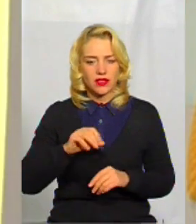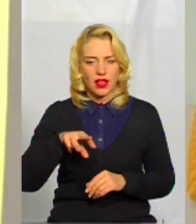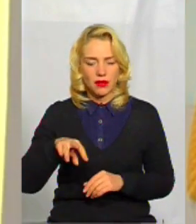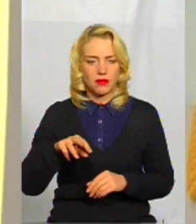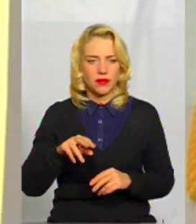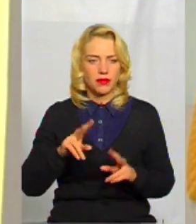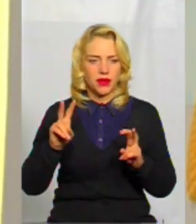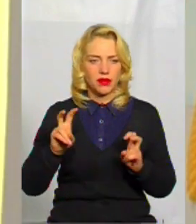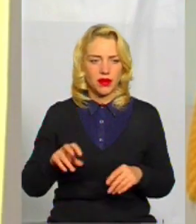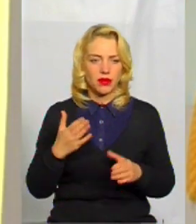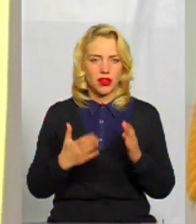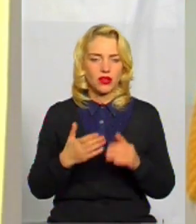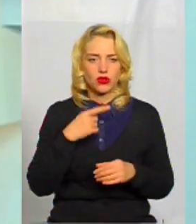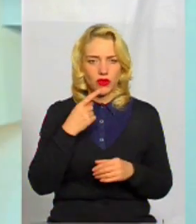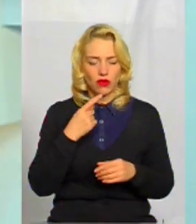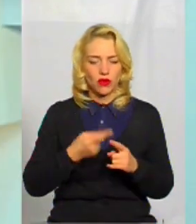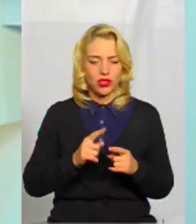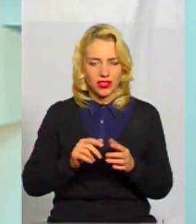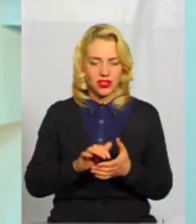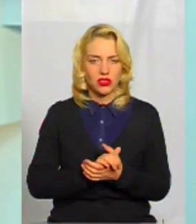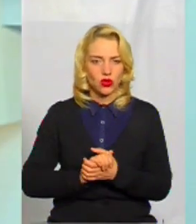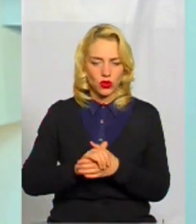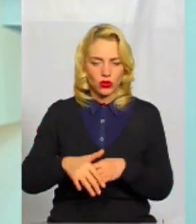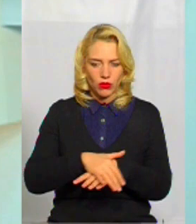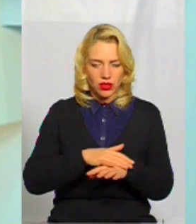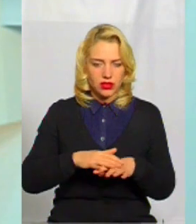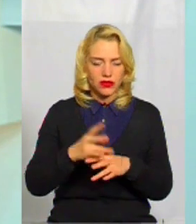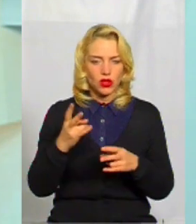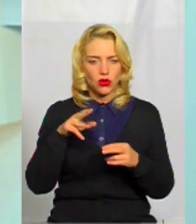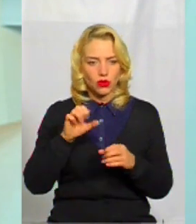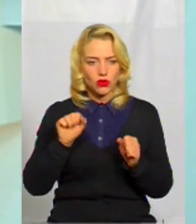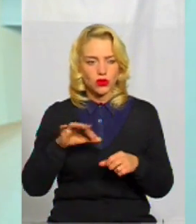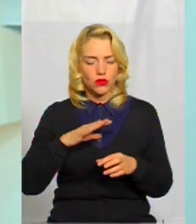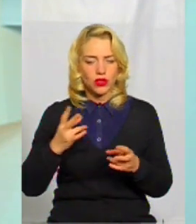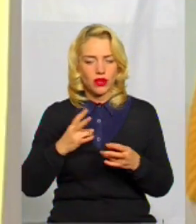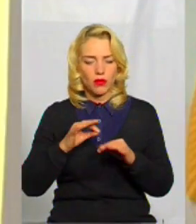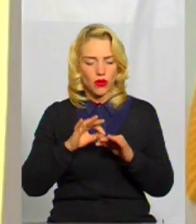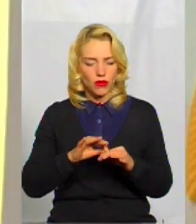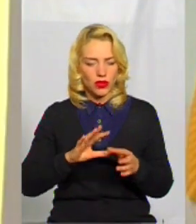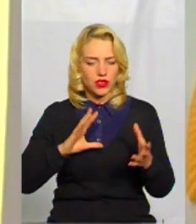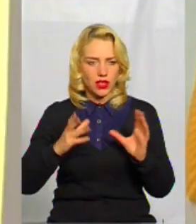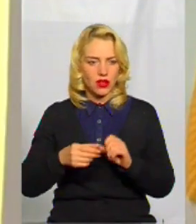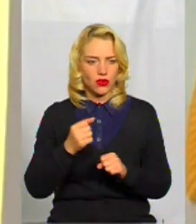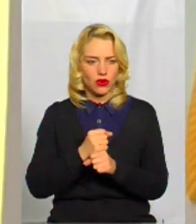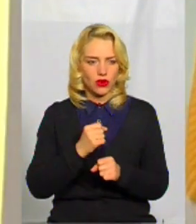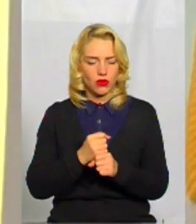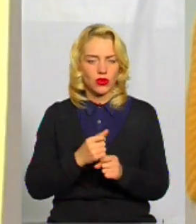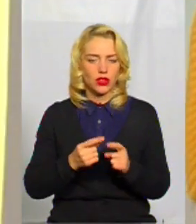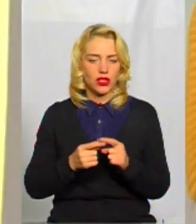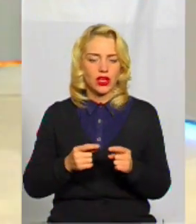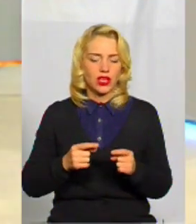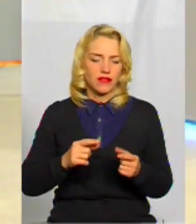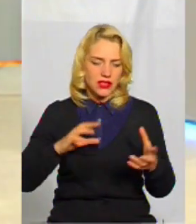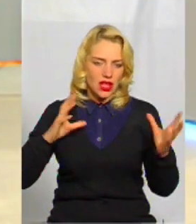скажімо так, ноги ростуть із суспільства, то, напевно, потрібно проводити таку загальну роботу не тільки зі школами, а ще десь така робота